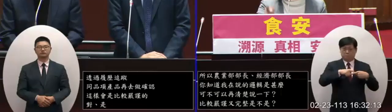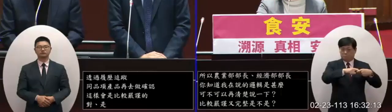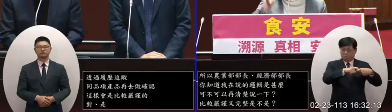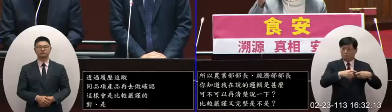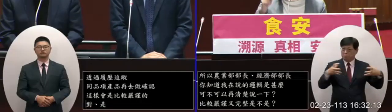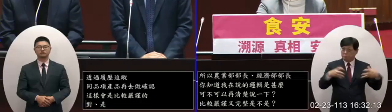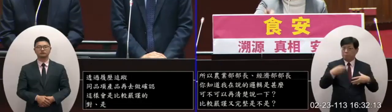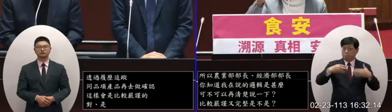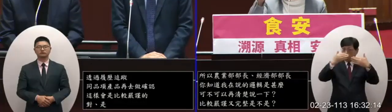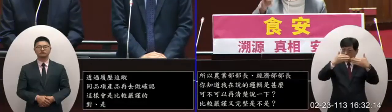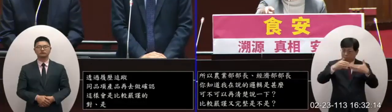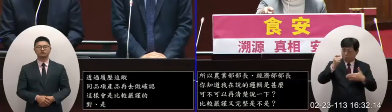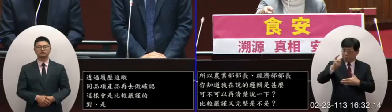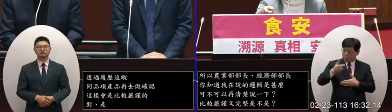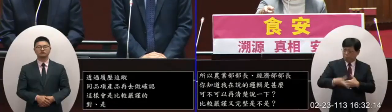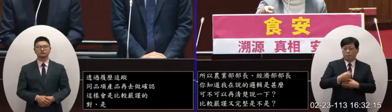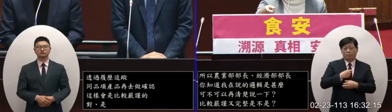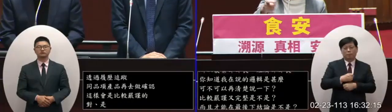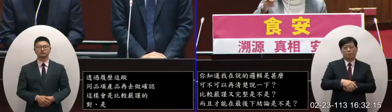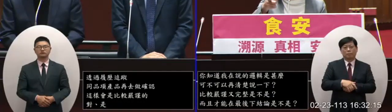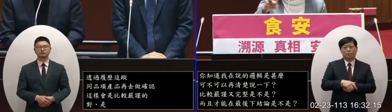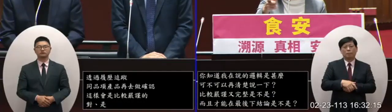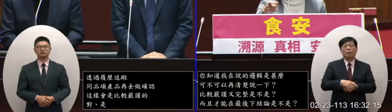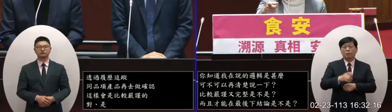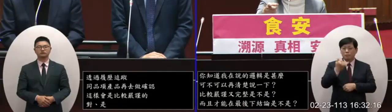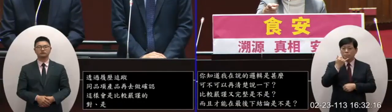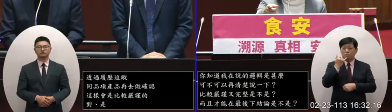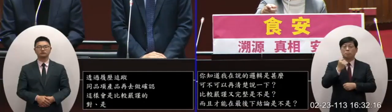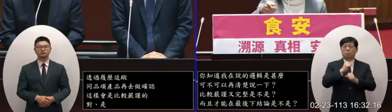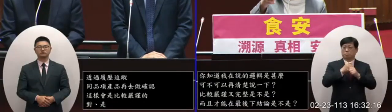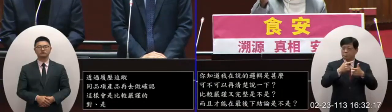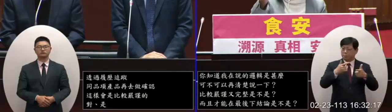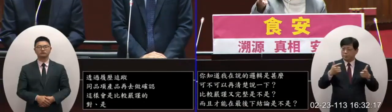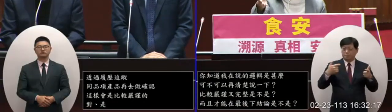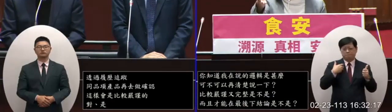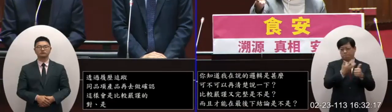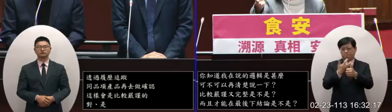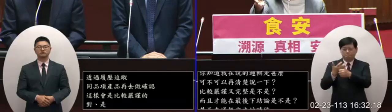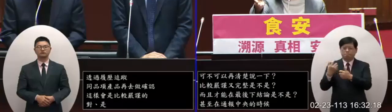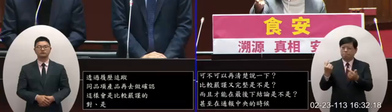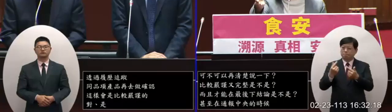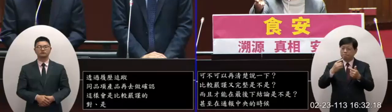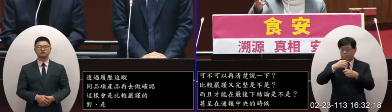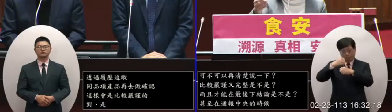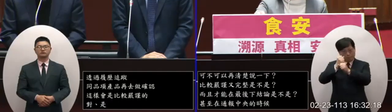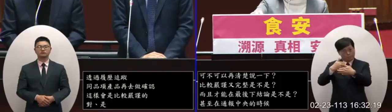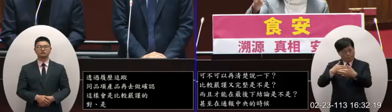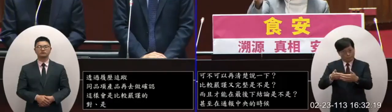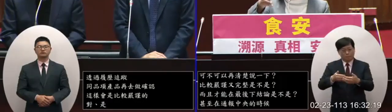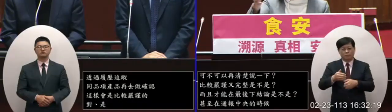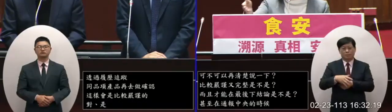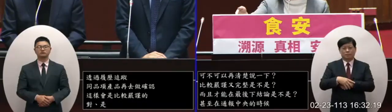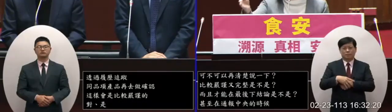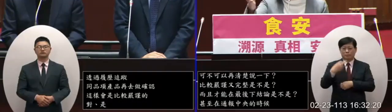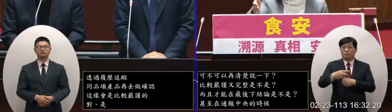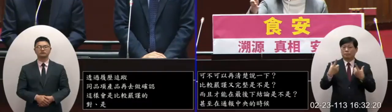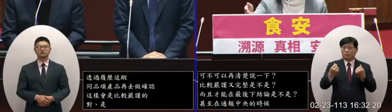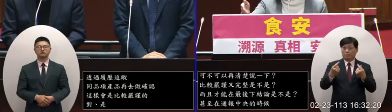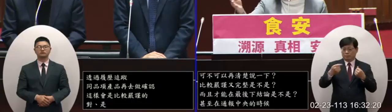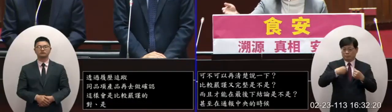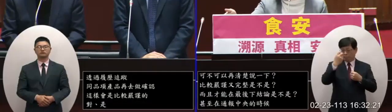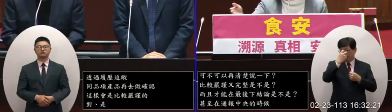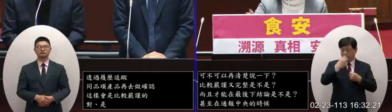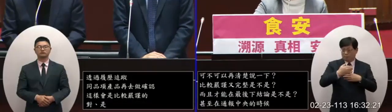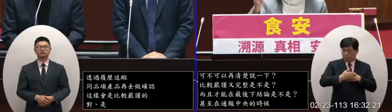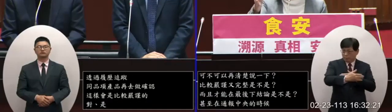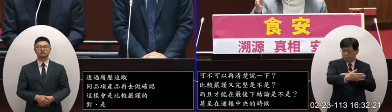手再確認再確認再確認再認透過不同的這個也許是不同的實驗室那同樣的一個檢